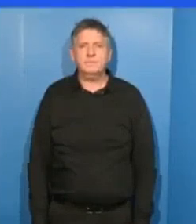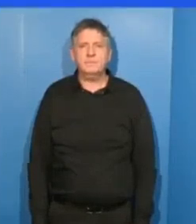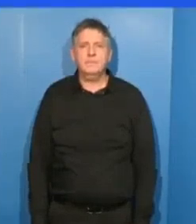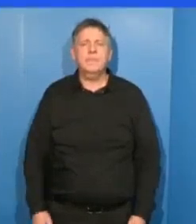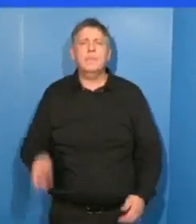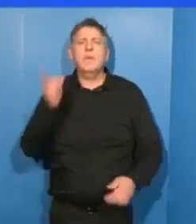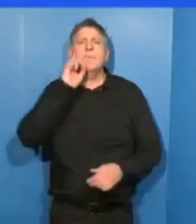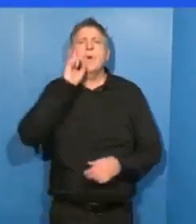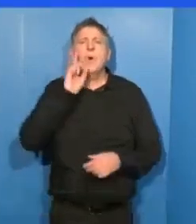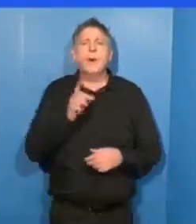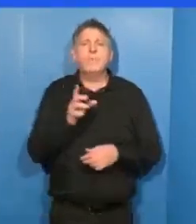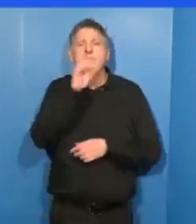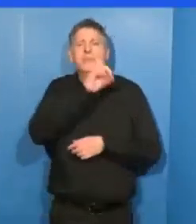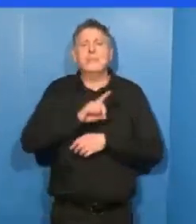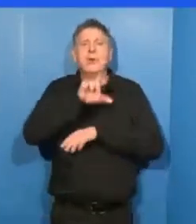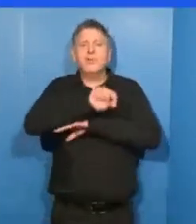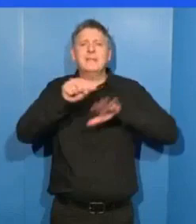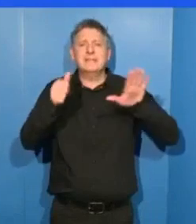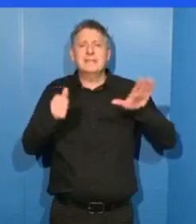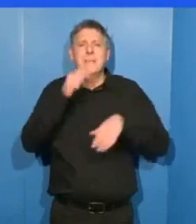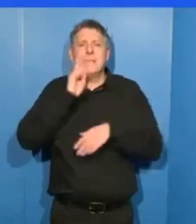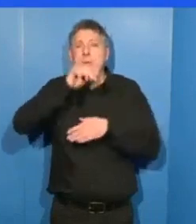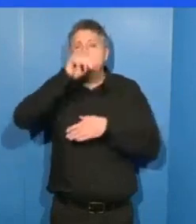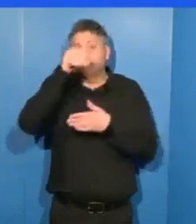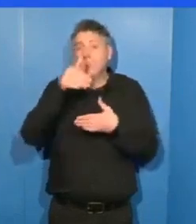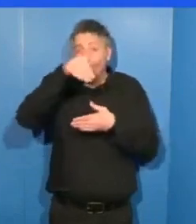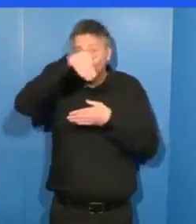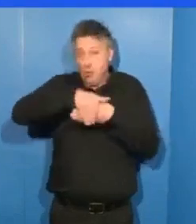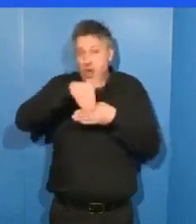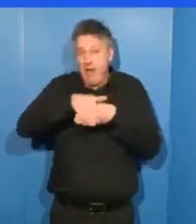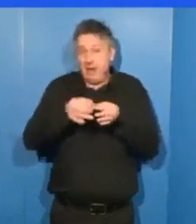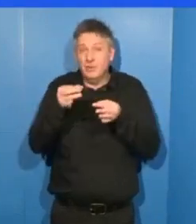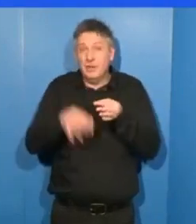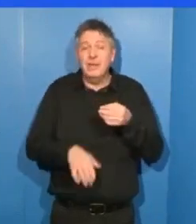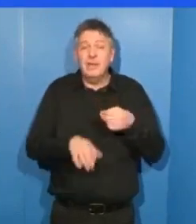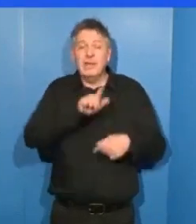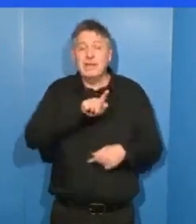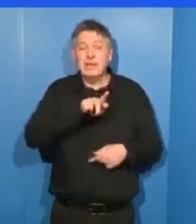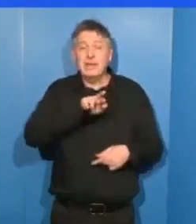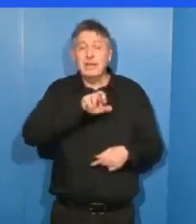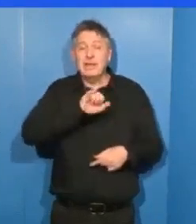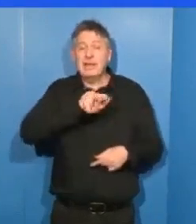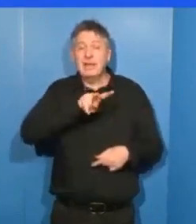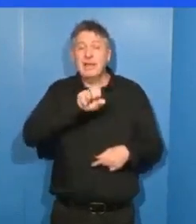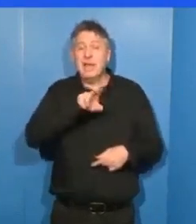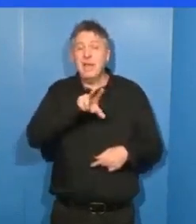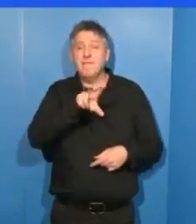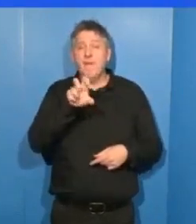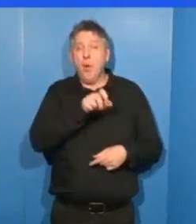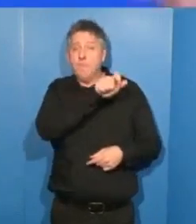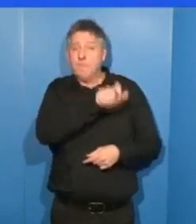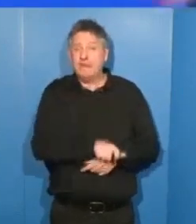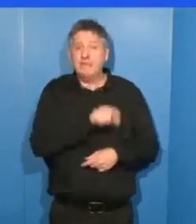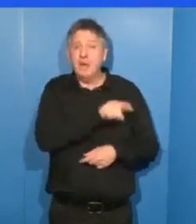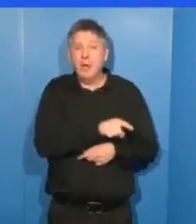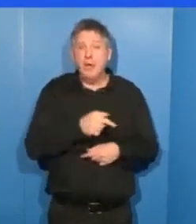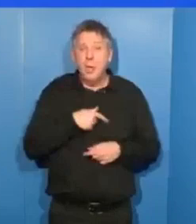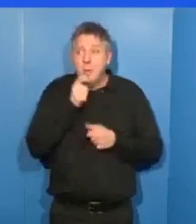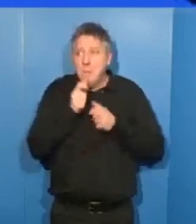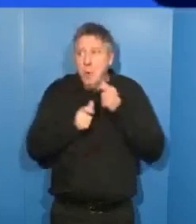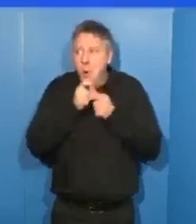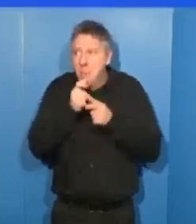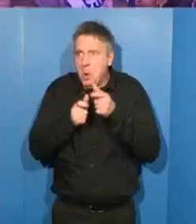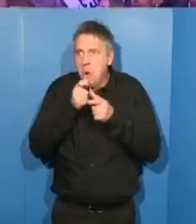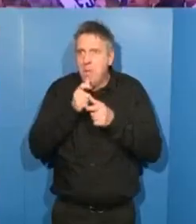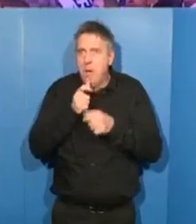Parce que le soir du dimanche 26 mai, je veux que Griveaux cherche ses mots sur les plateaux de télé pour minimiser